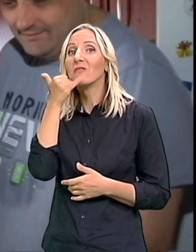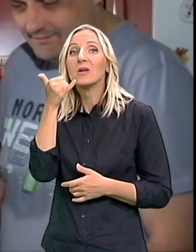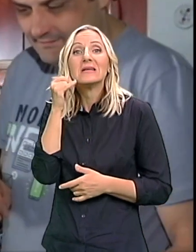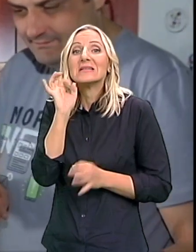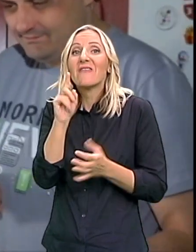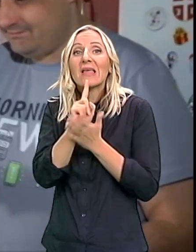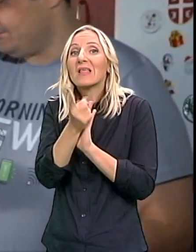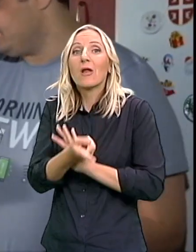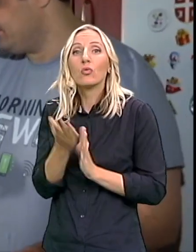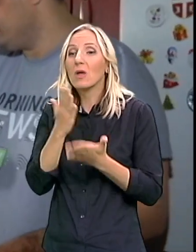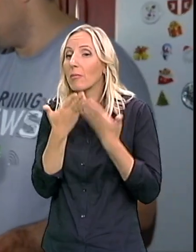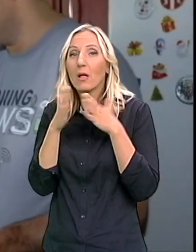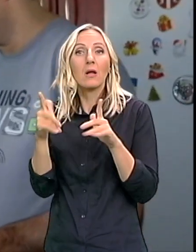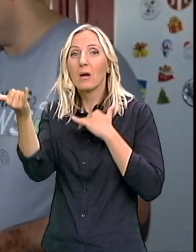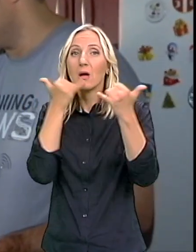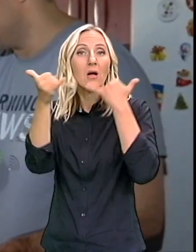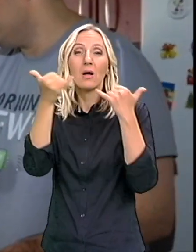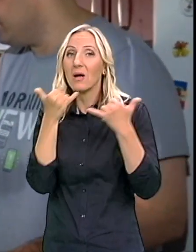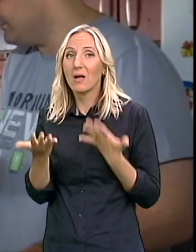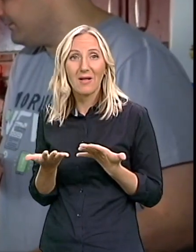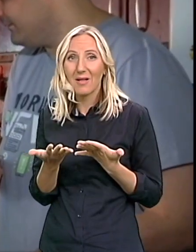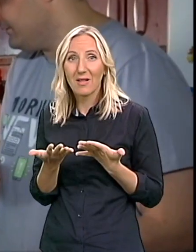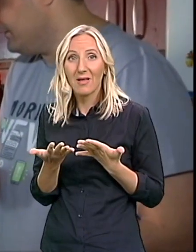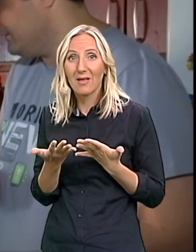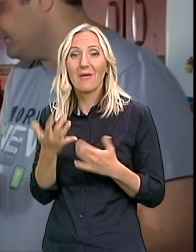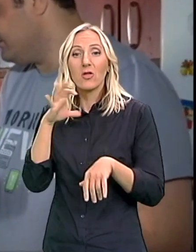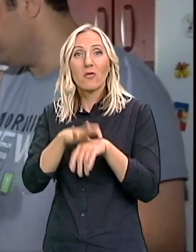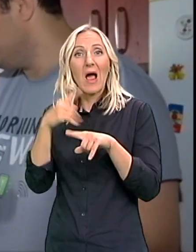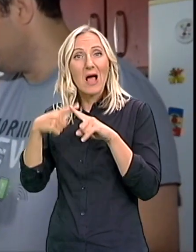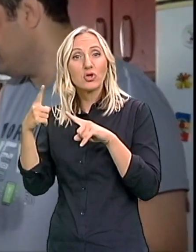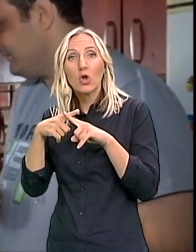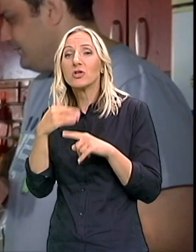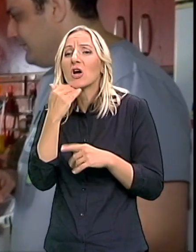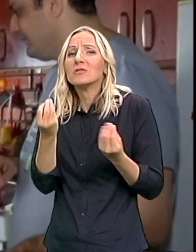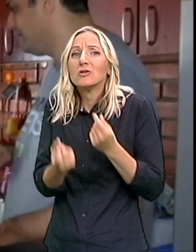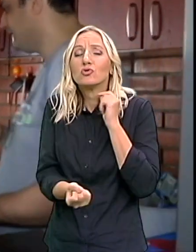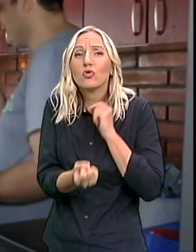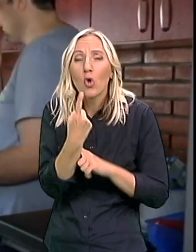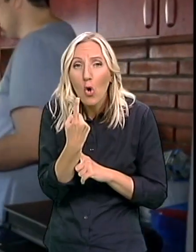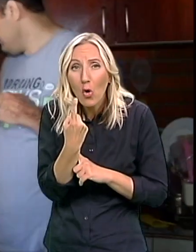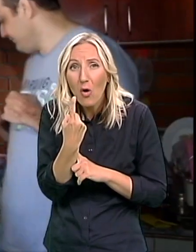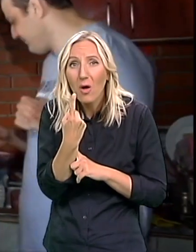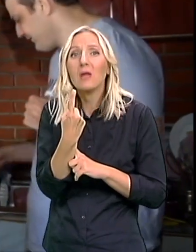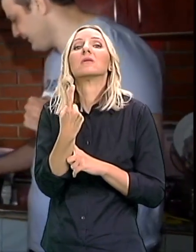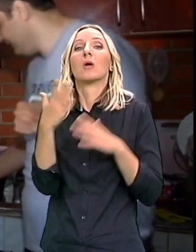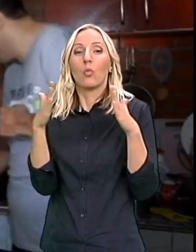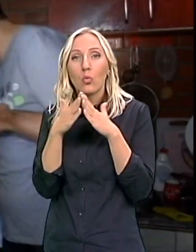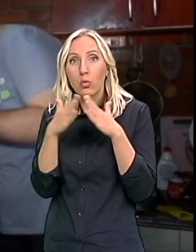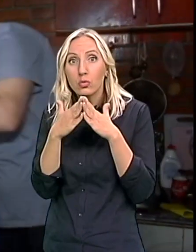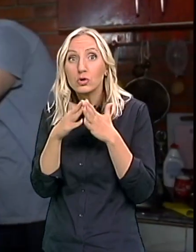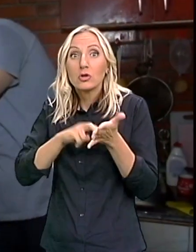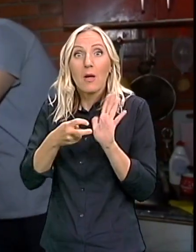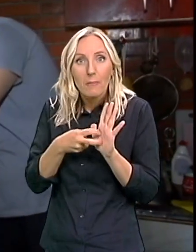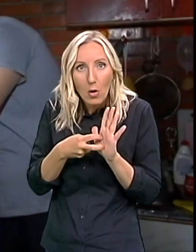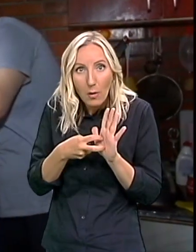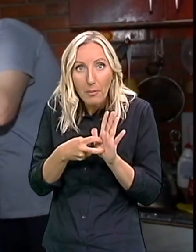trenutka Znači nama je profesor Bojan i doktorka Olga Hadži Antonića Kako nam se nešto desi U kući da je problem